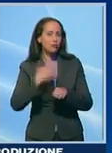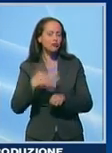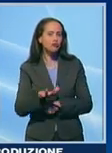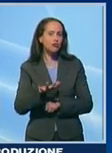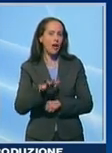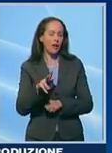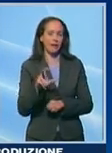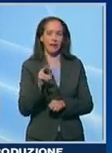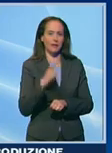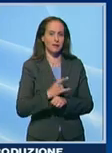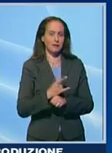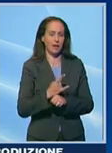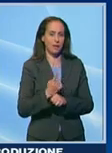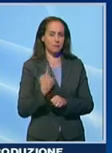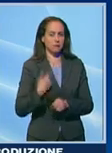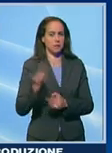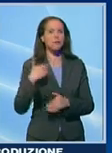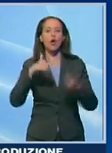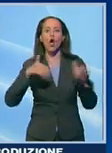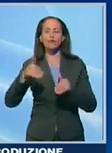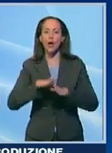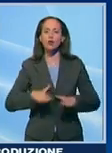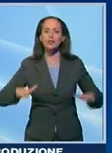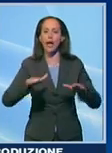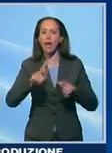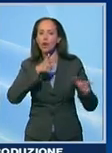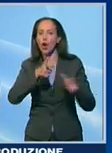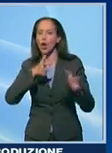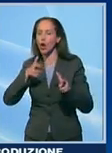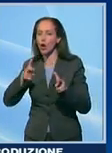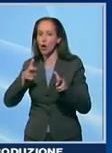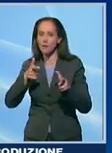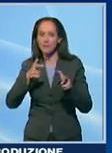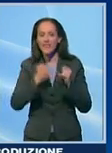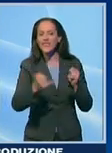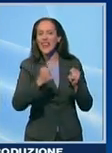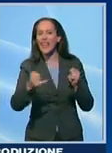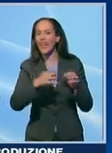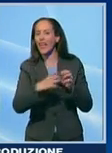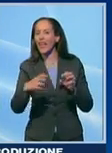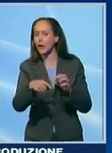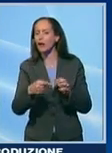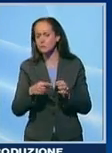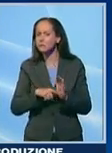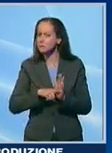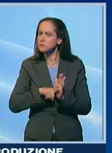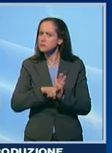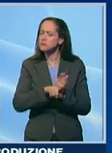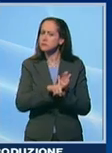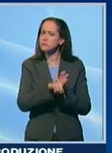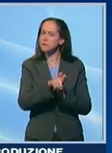scorsa settimana, un tavolo con tutta la filiera. Un tavolo che sta dando i suoi frutti e i